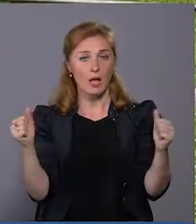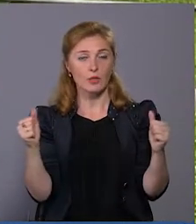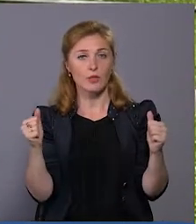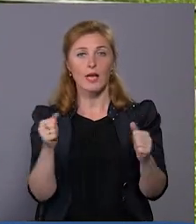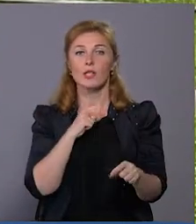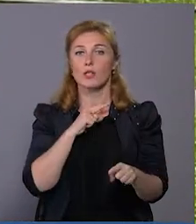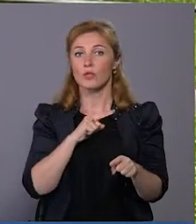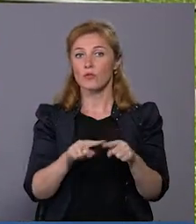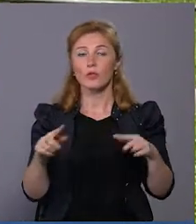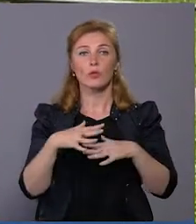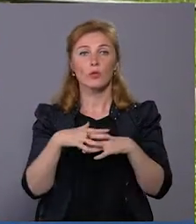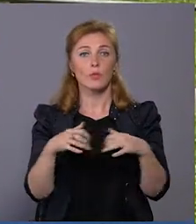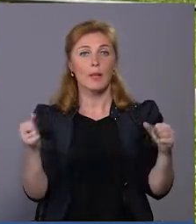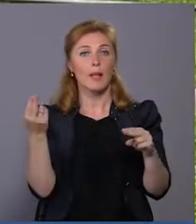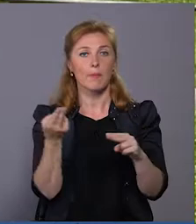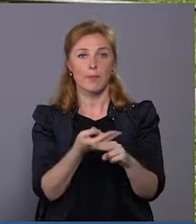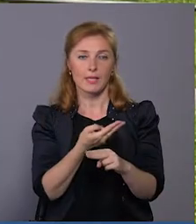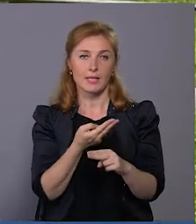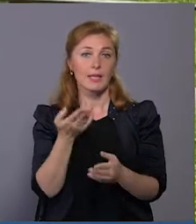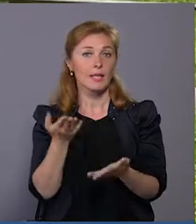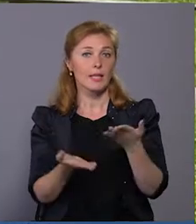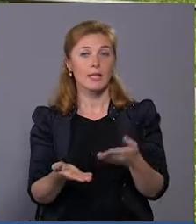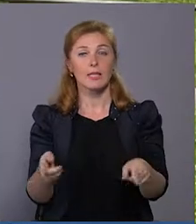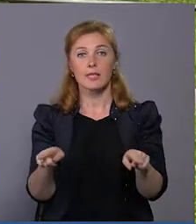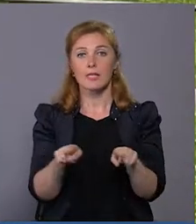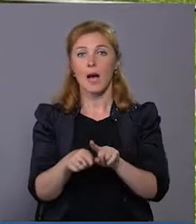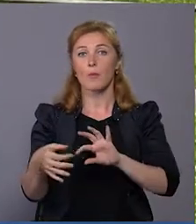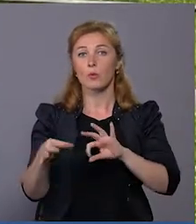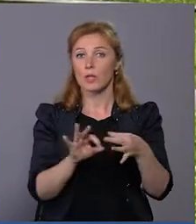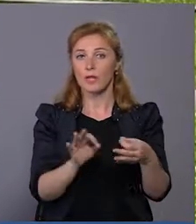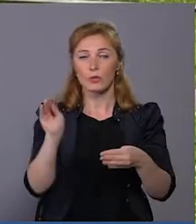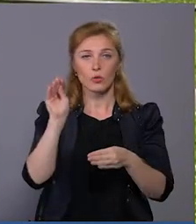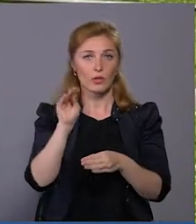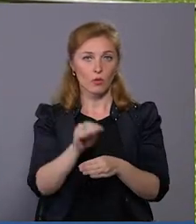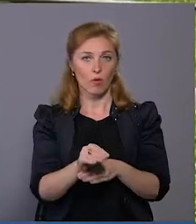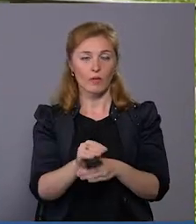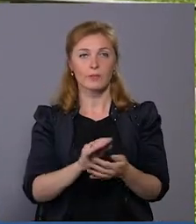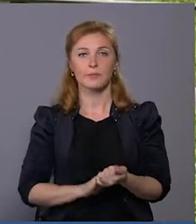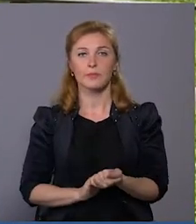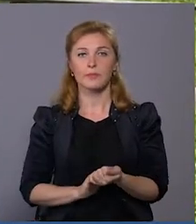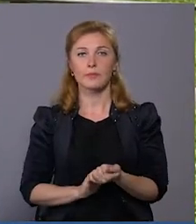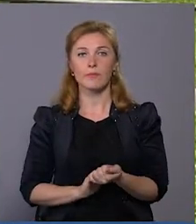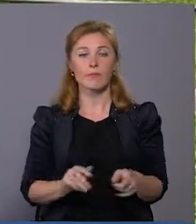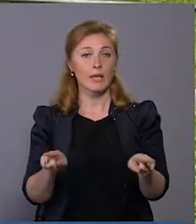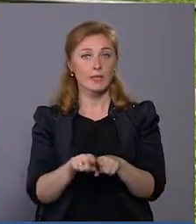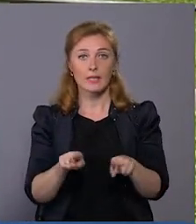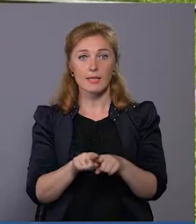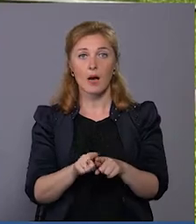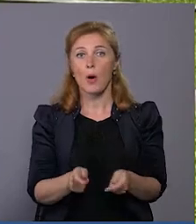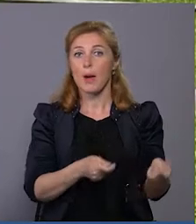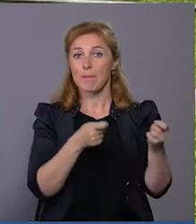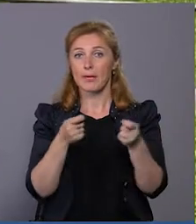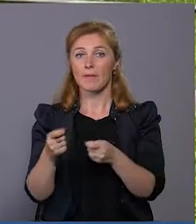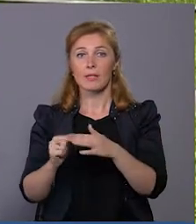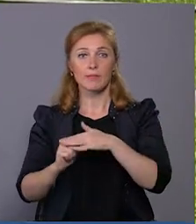швидко, без якихось там ускладнень додаткових. Так само перевезлося в цех і